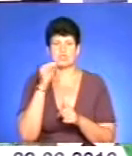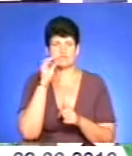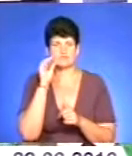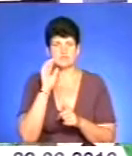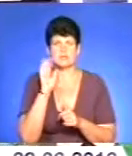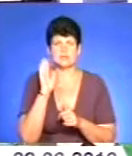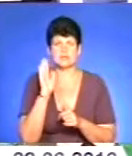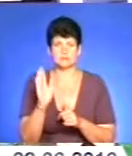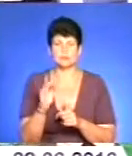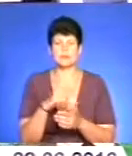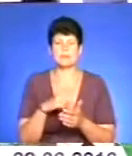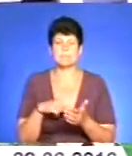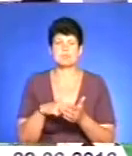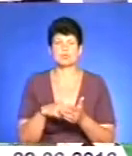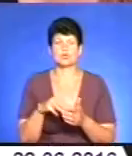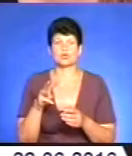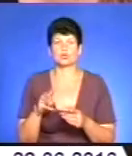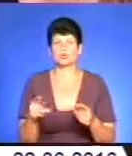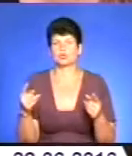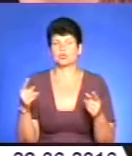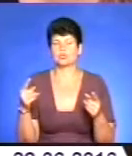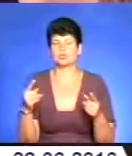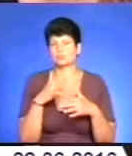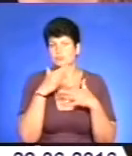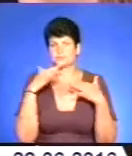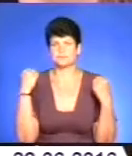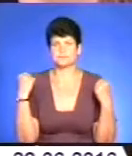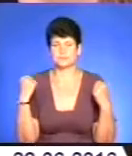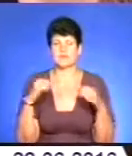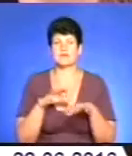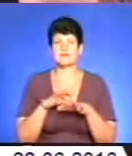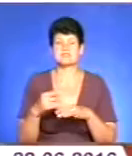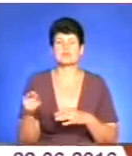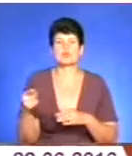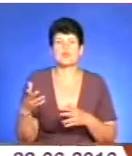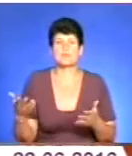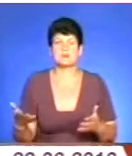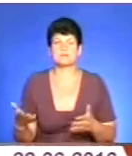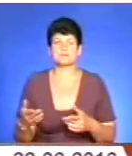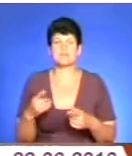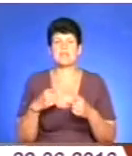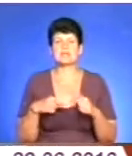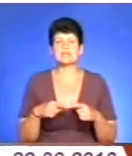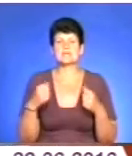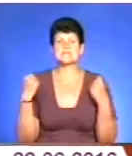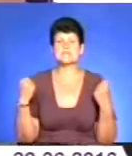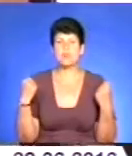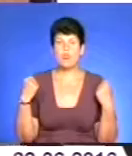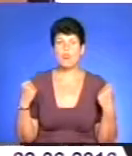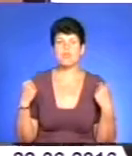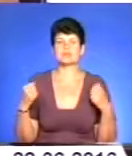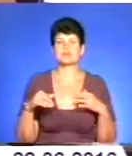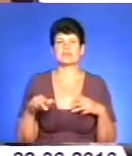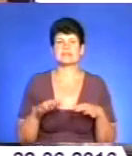діятиме місто мультиспорту. Ідея, якого полягає в тому, щоб привезти в Тернопіль такі види спорту, види